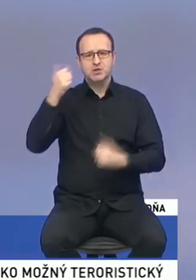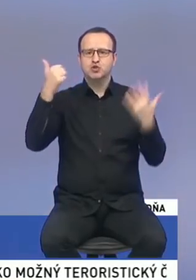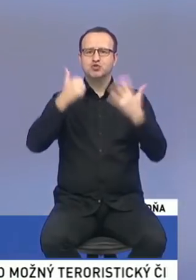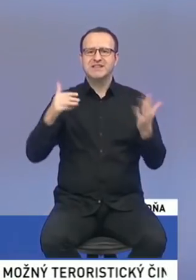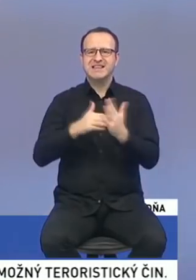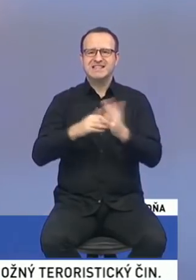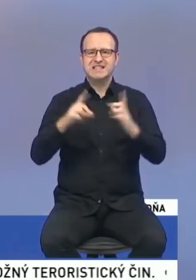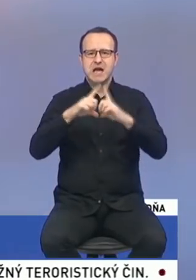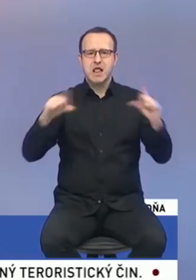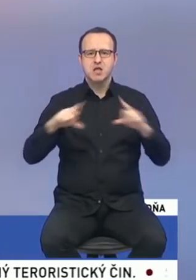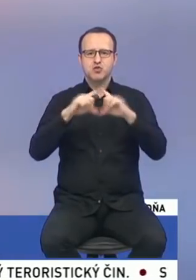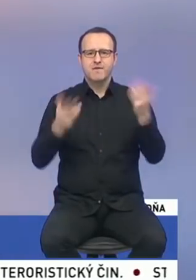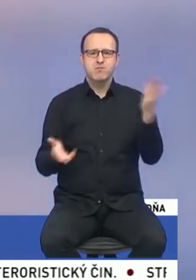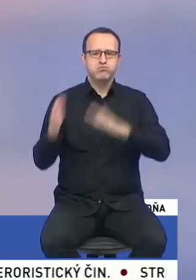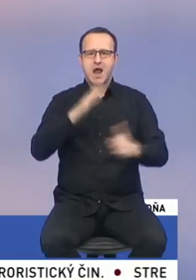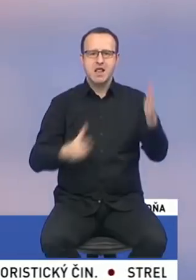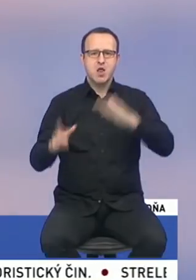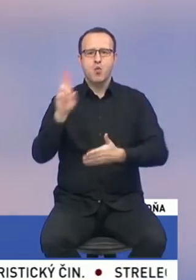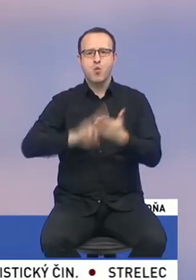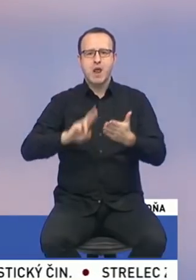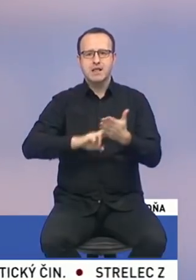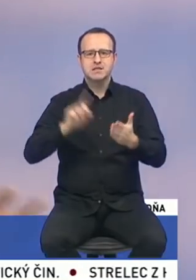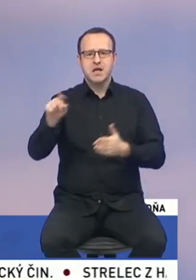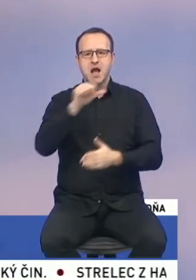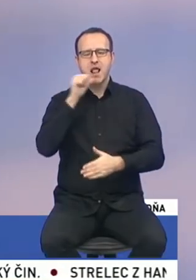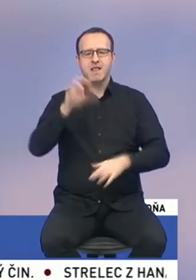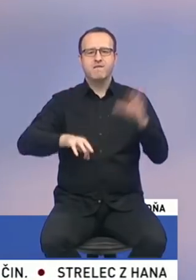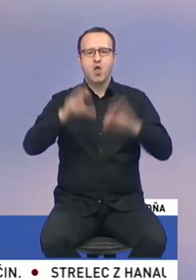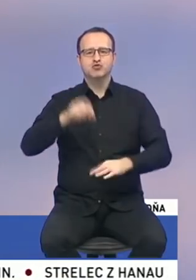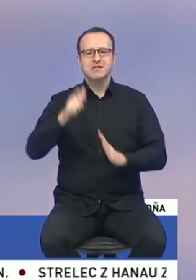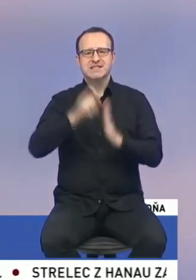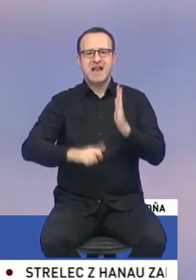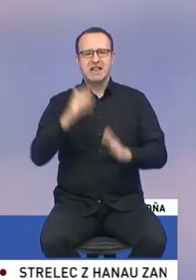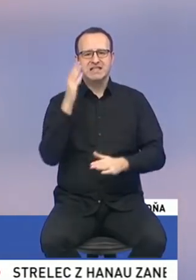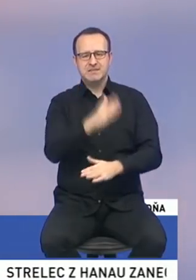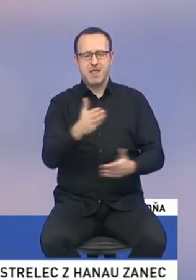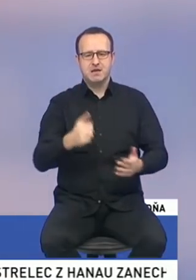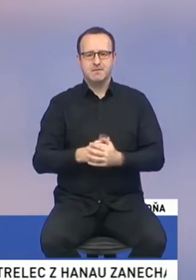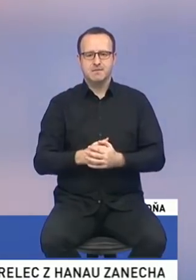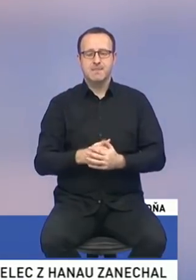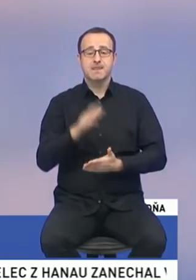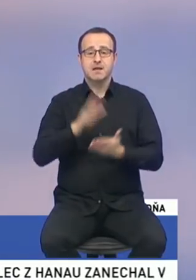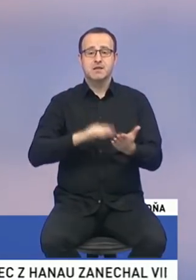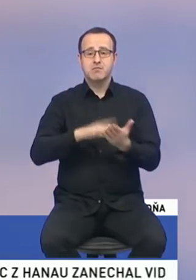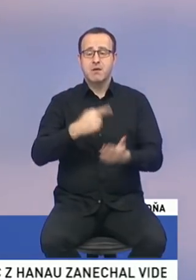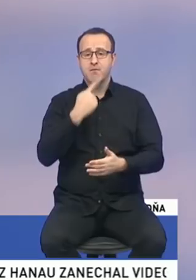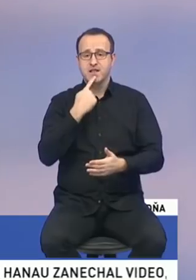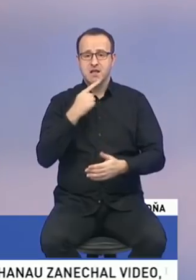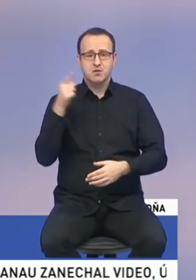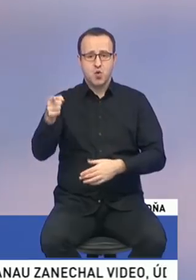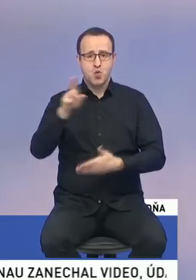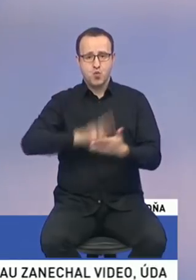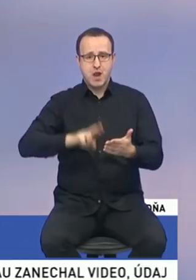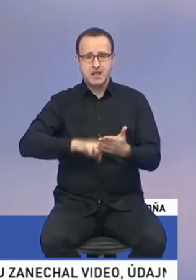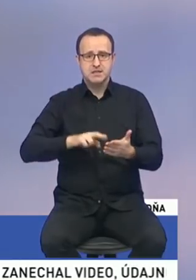lístkov balili úradníci, ktorí sú vyslovene len voliči Smeru a nebo daj si tie lístky brali domov. Lebo treba povedať, že jednak sú to úradníci,